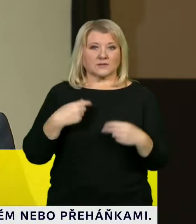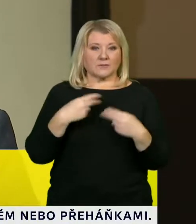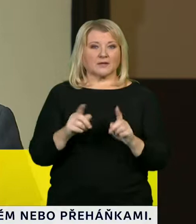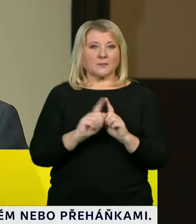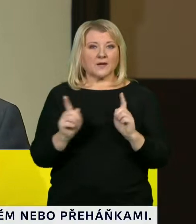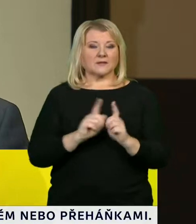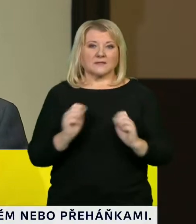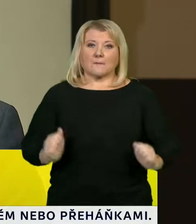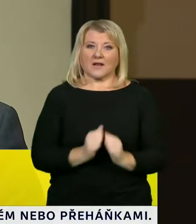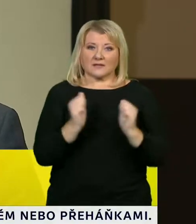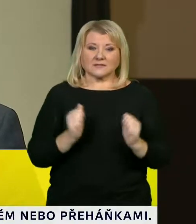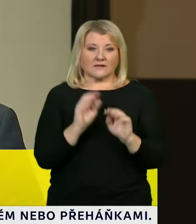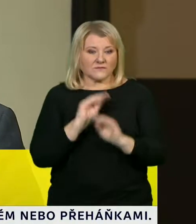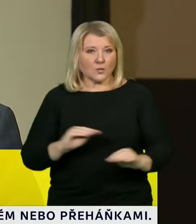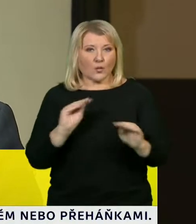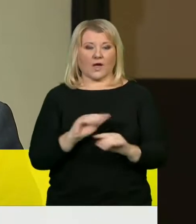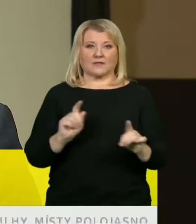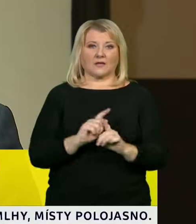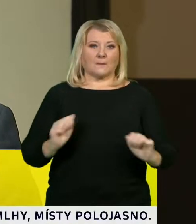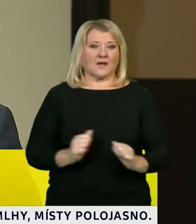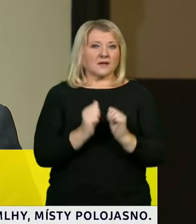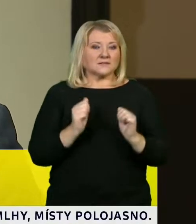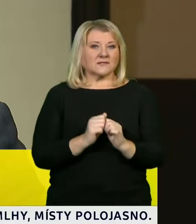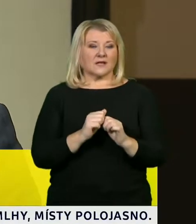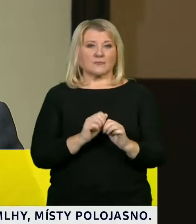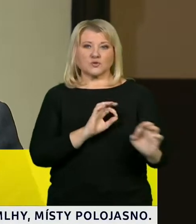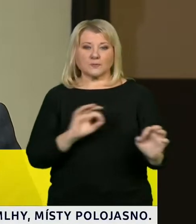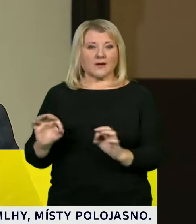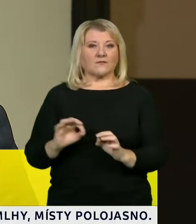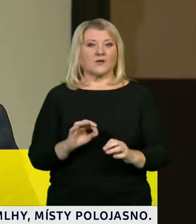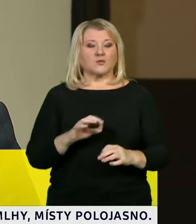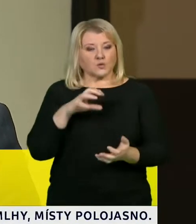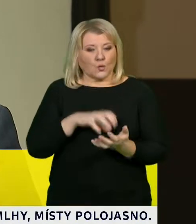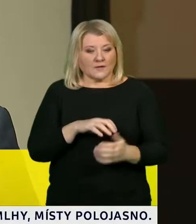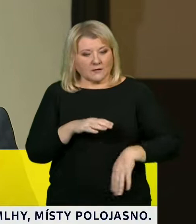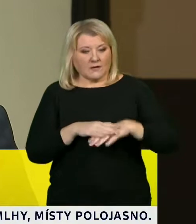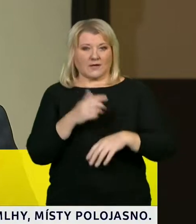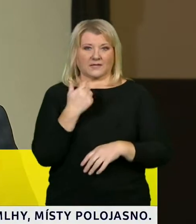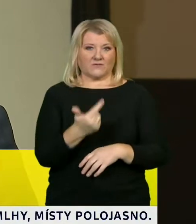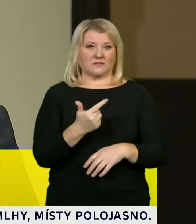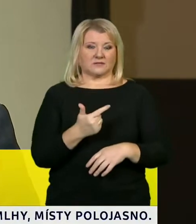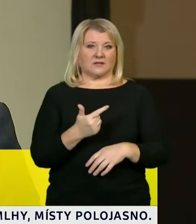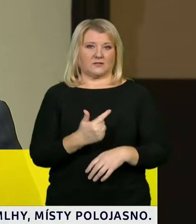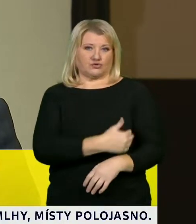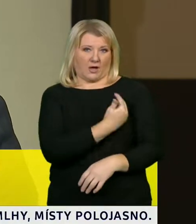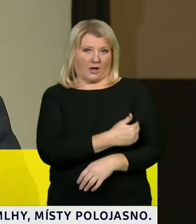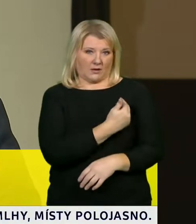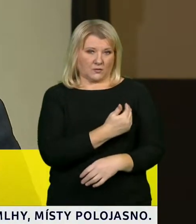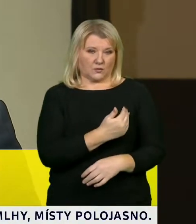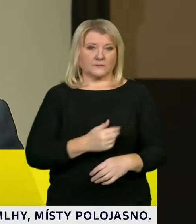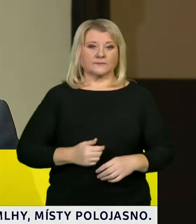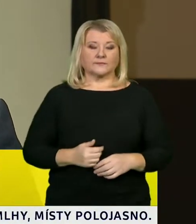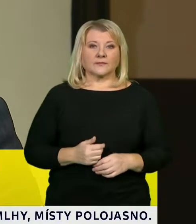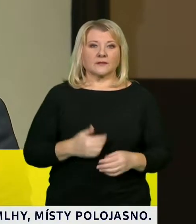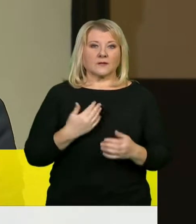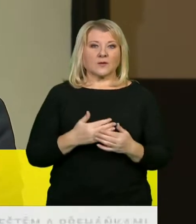praktické vyučování a praktická příprava ve skupinách do 20 žáků, respektive studentů. Pokud si